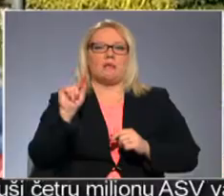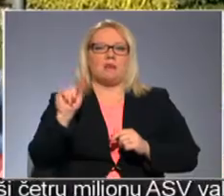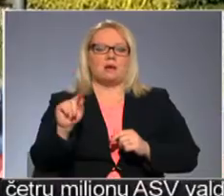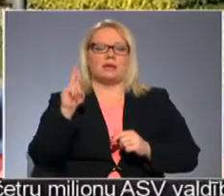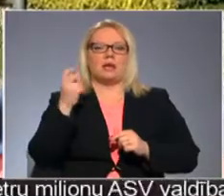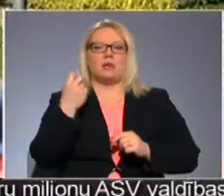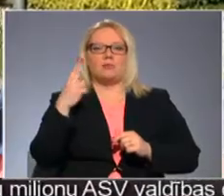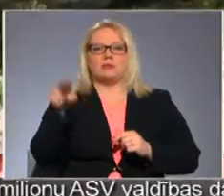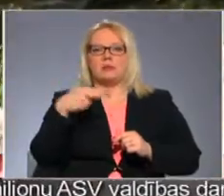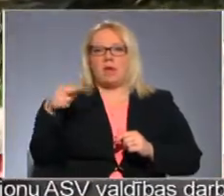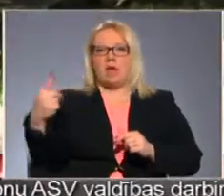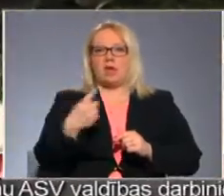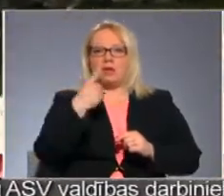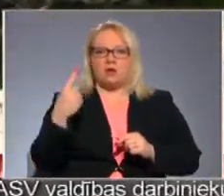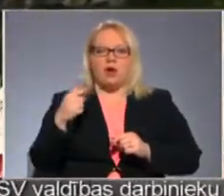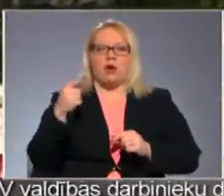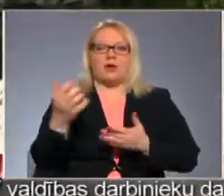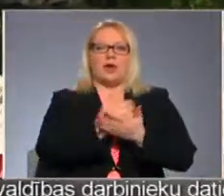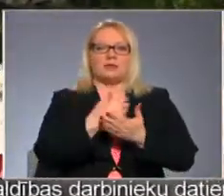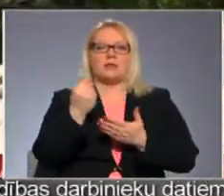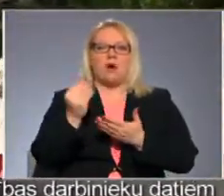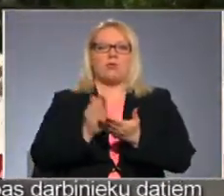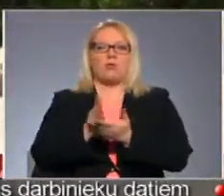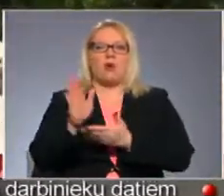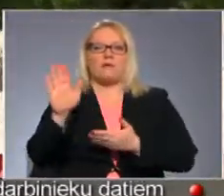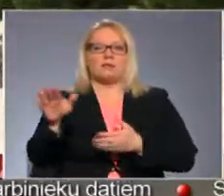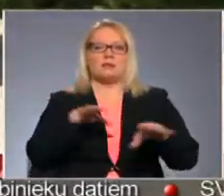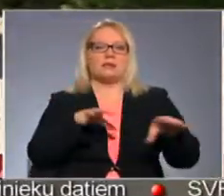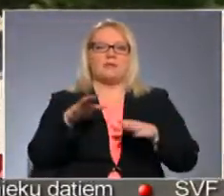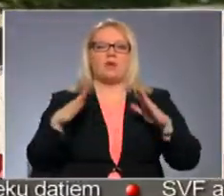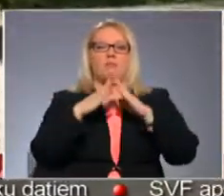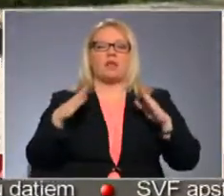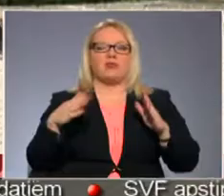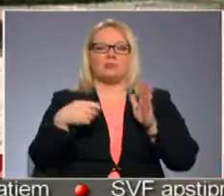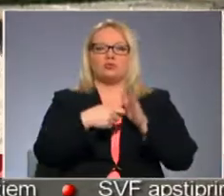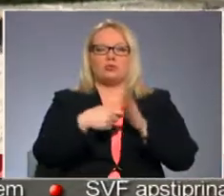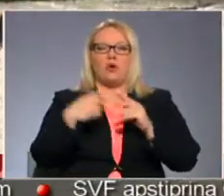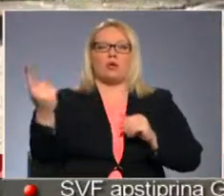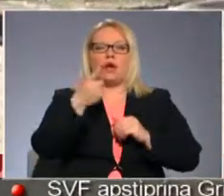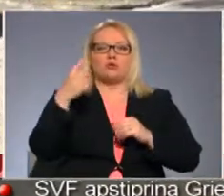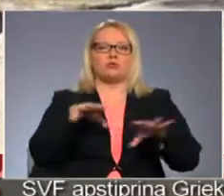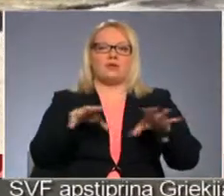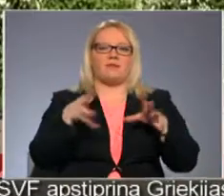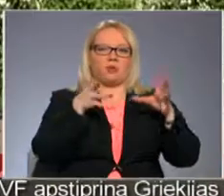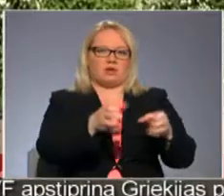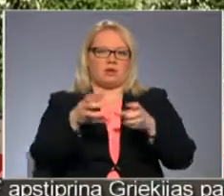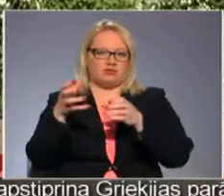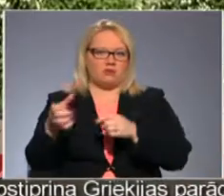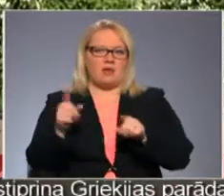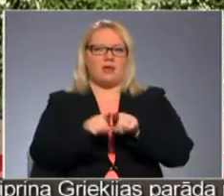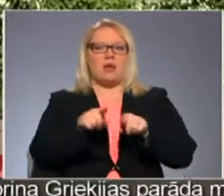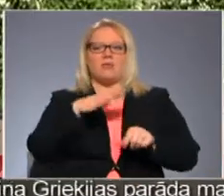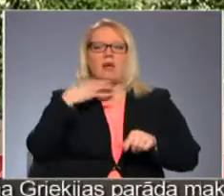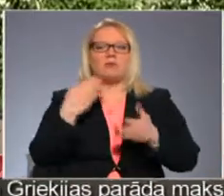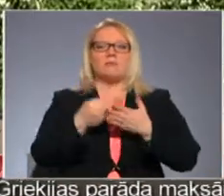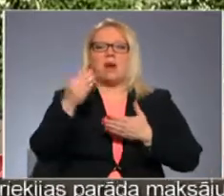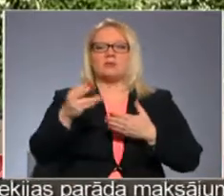tikai 12 eiro. Iekasātā nauda tiek novirzīta dzīvnieku patversmes uzturēšanai un klainojošo dzīvnieku ķeršanai. Tā kā daudzi